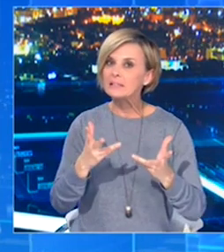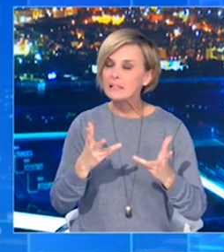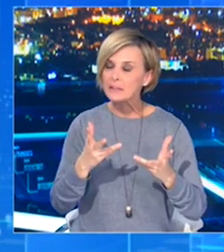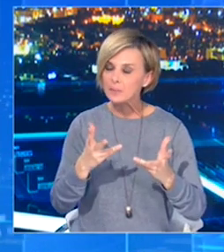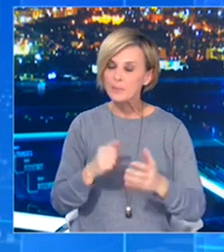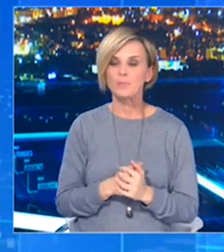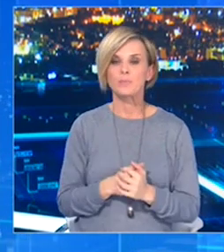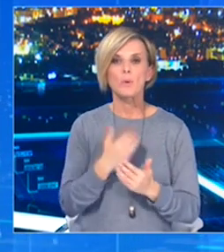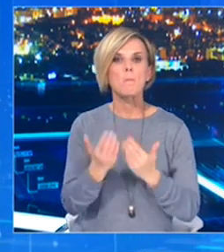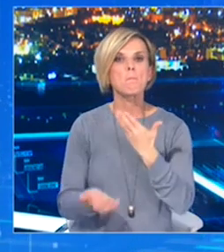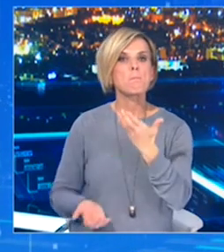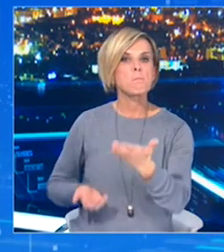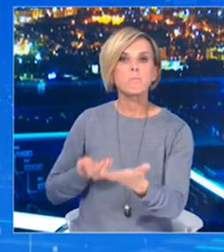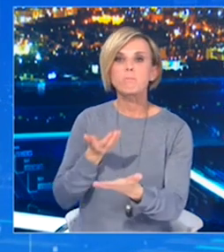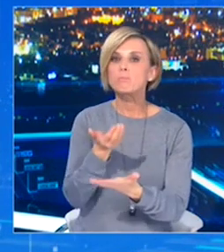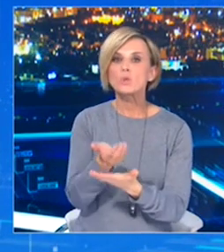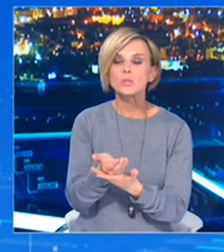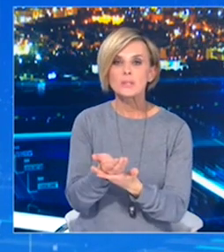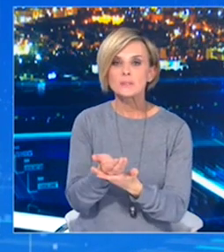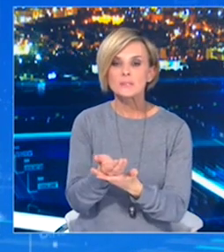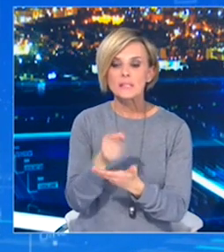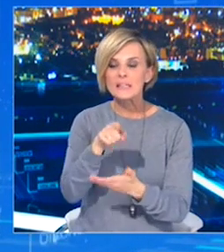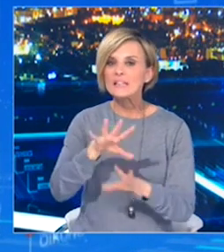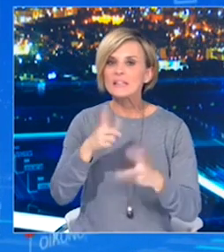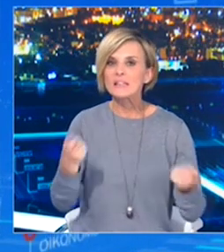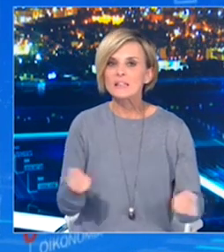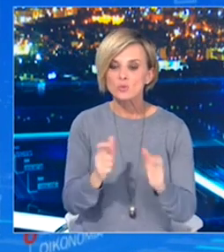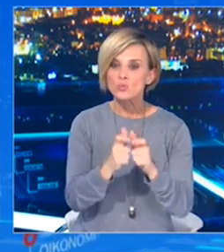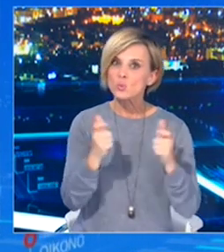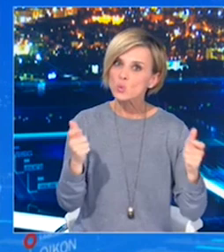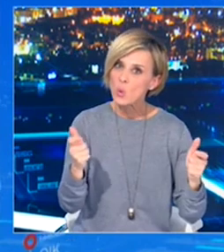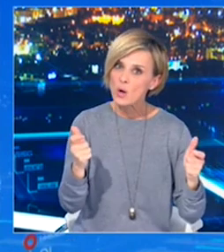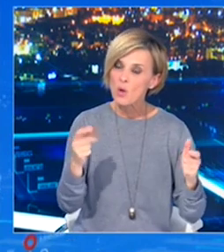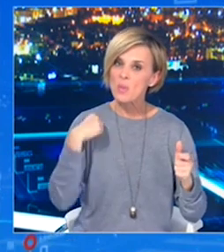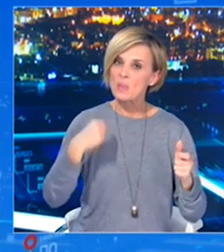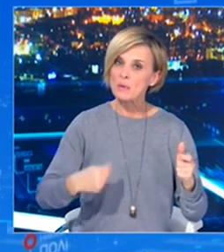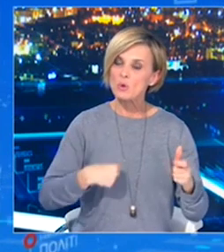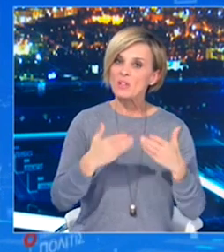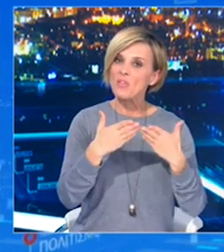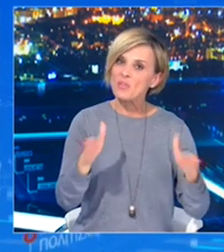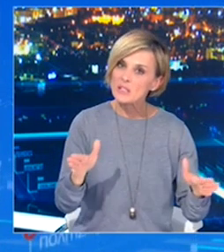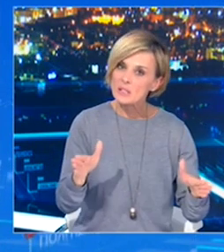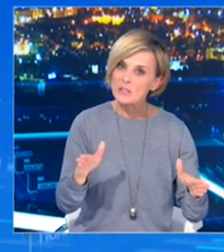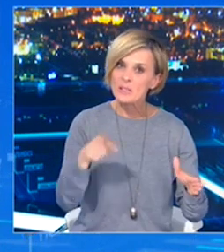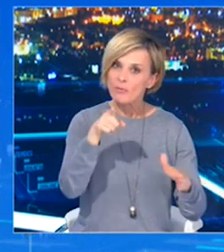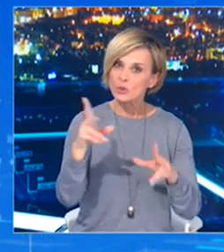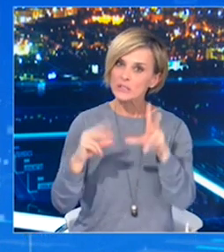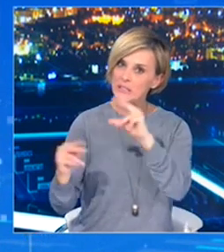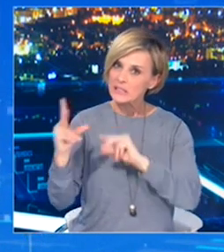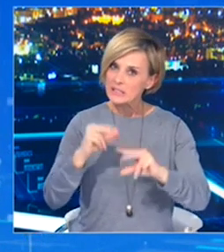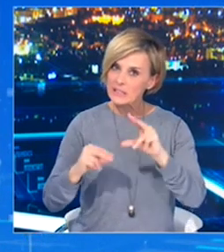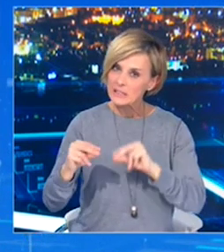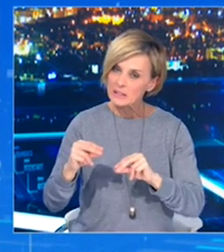αυτή για την επαναλειτουργία των σχολείων, αλλά και αν εισηγηθήκατε και βάσει ποιον προϋποθέσεων το σταδιακό άνοιγμα